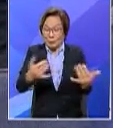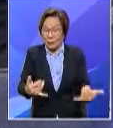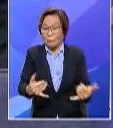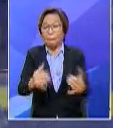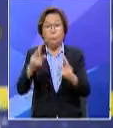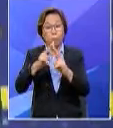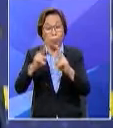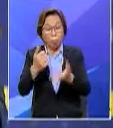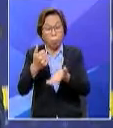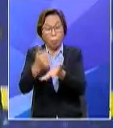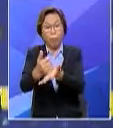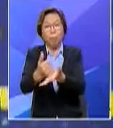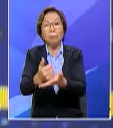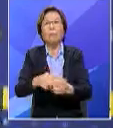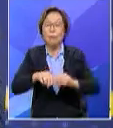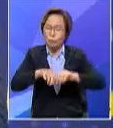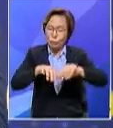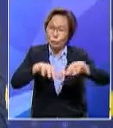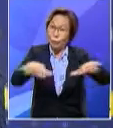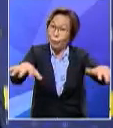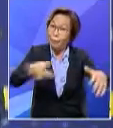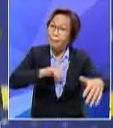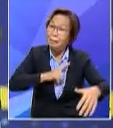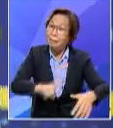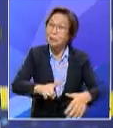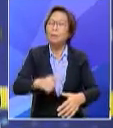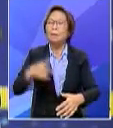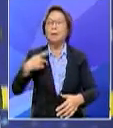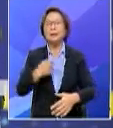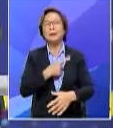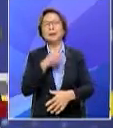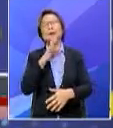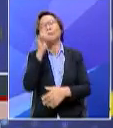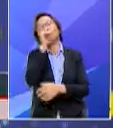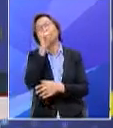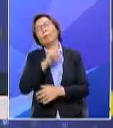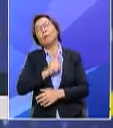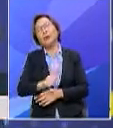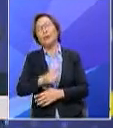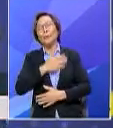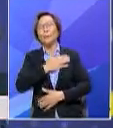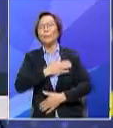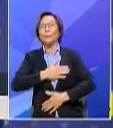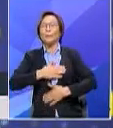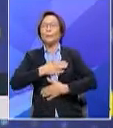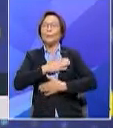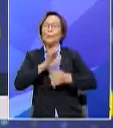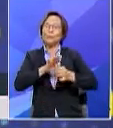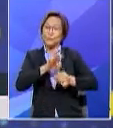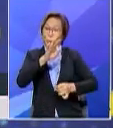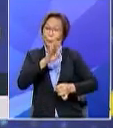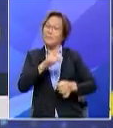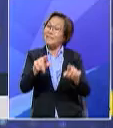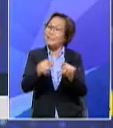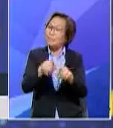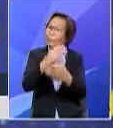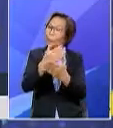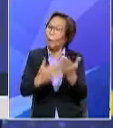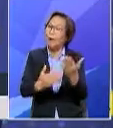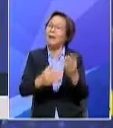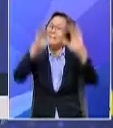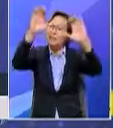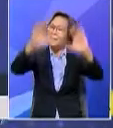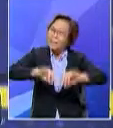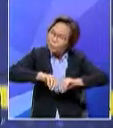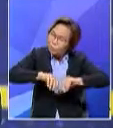dari sudut da'wah memang kita selalu sebut bahawa nasyid ini bukan sekadar hiburan yang mendidik jiwa kita sebut begitu tapi juga sebagai instrumen da